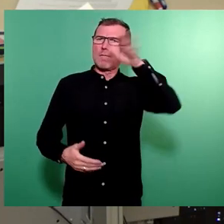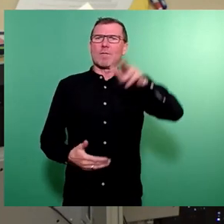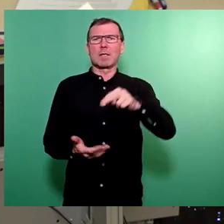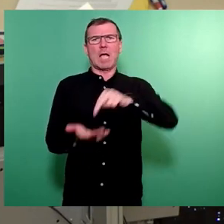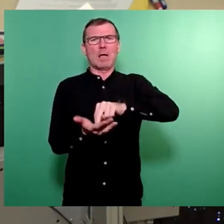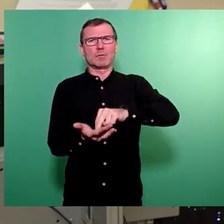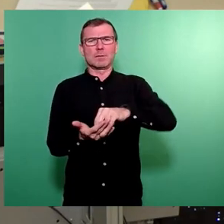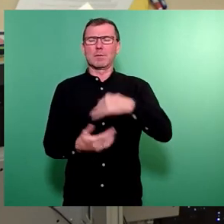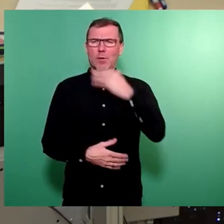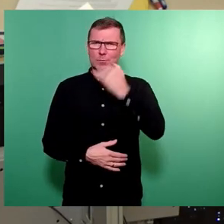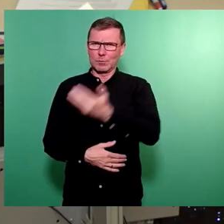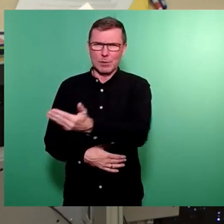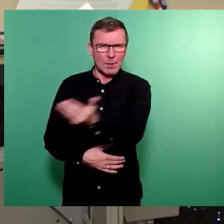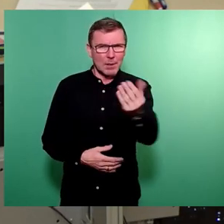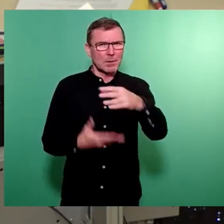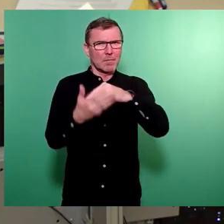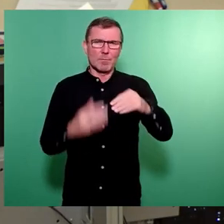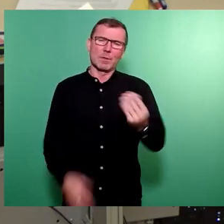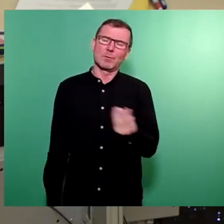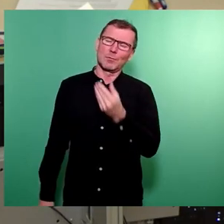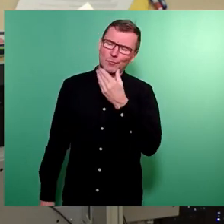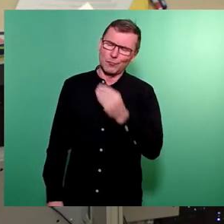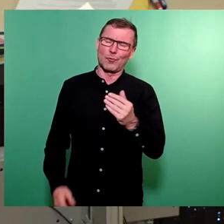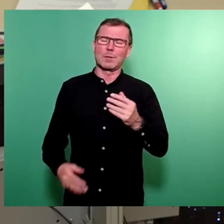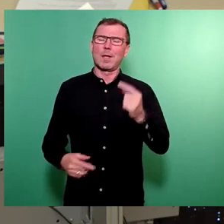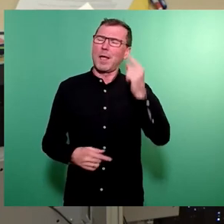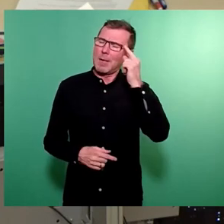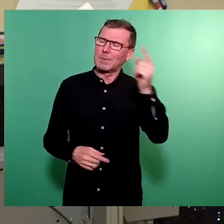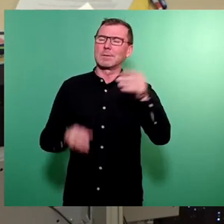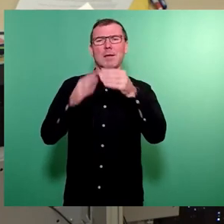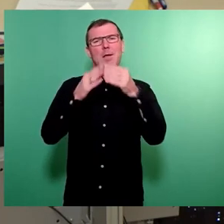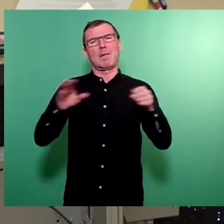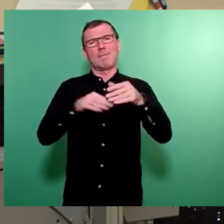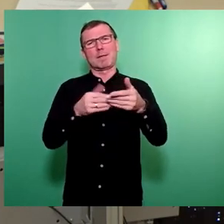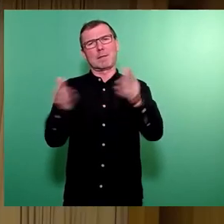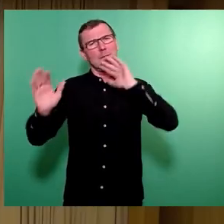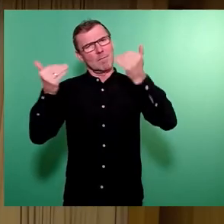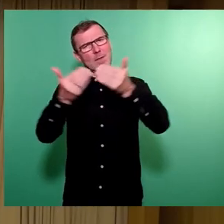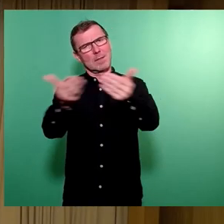Ich wünsche Ihnen und Ihren Familien schöne, besinnliche Weihnachten. Vielen Dank.